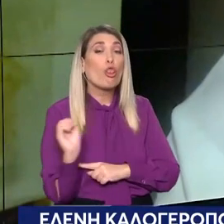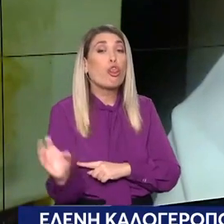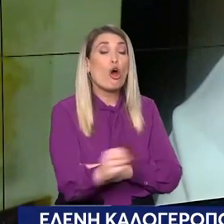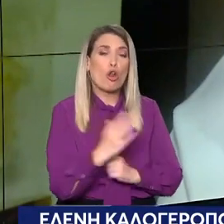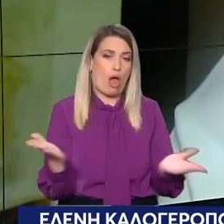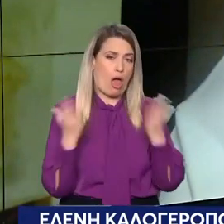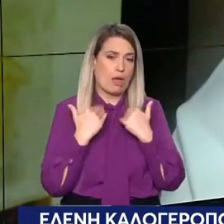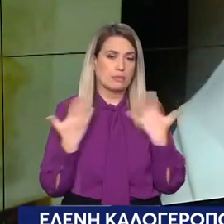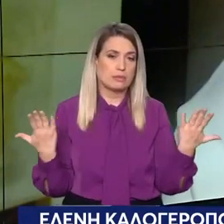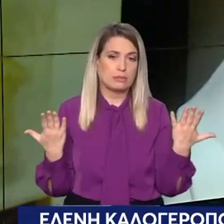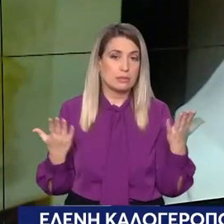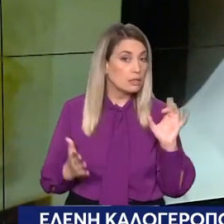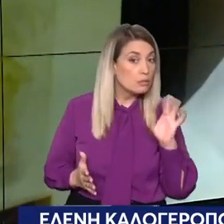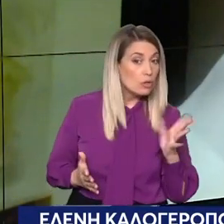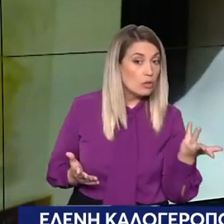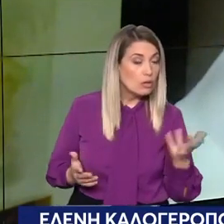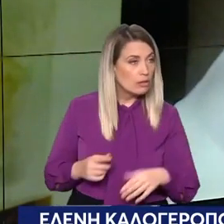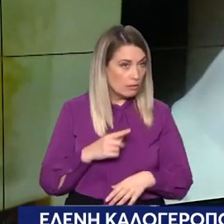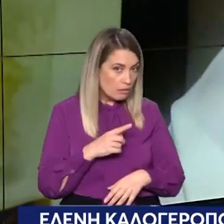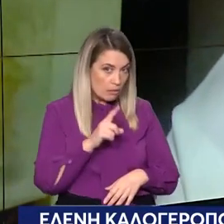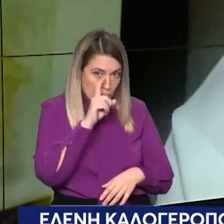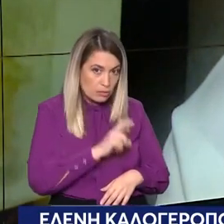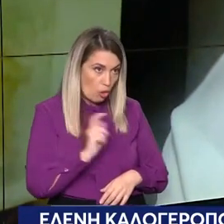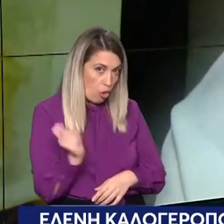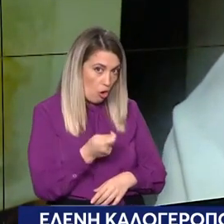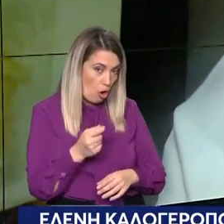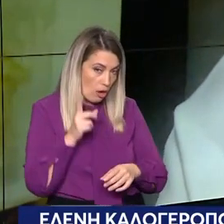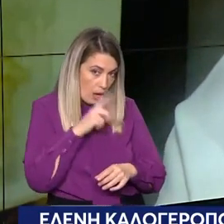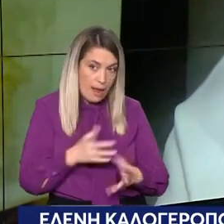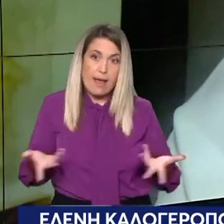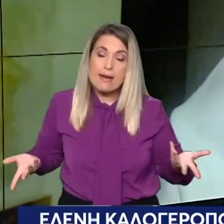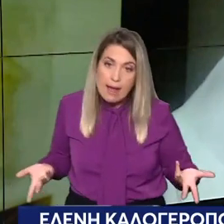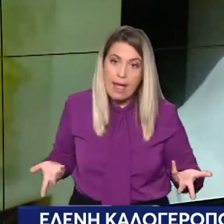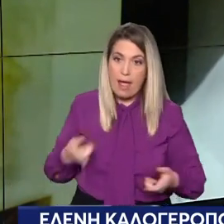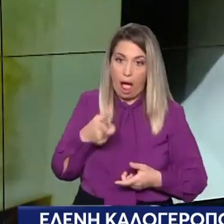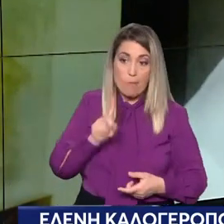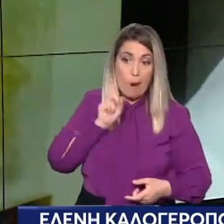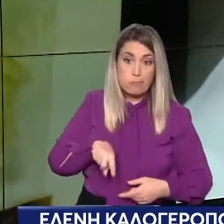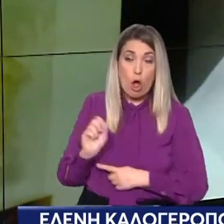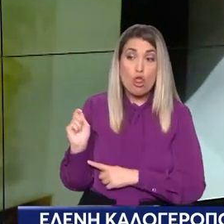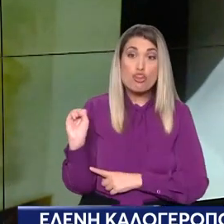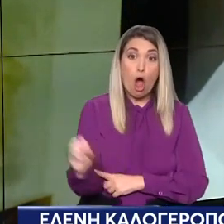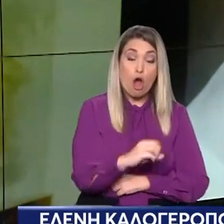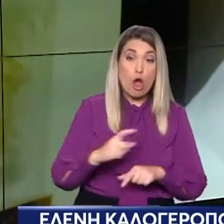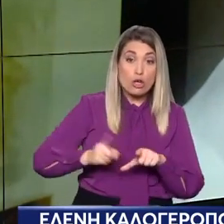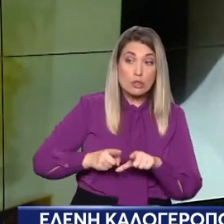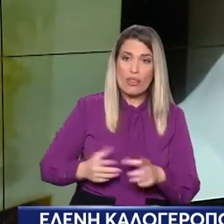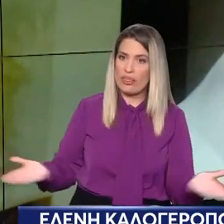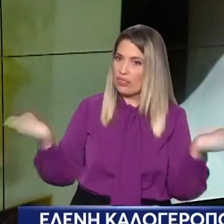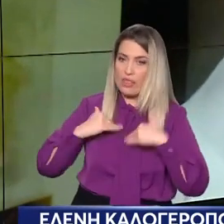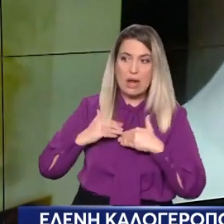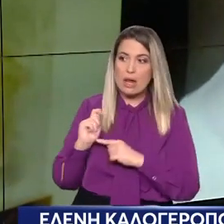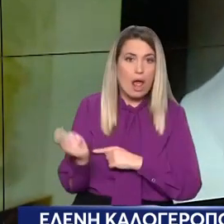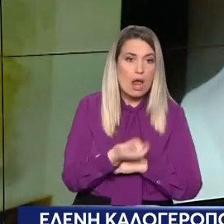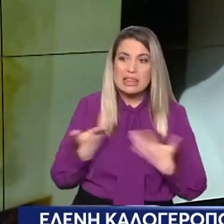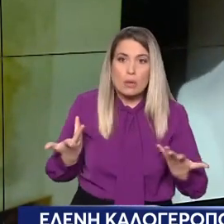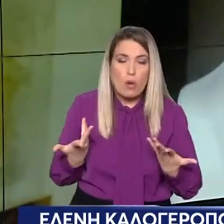Είναι ποινικό αδίκημα να μην καταβάλεις το δώρο εκτός των άλλων, έτσι. Προφανώς, είναι ποινικό. Δεν είχαν ούτε για το δώρο, δεν είχαν